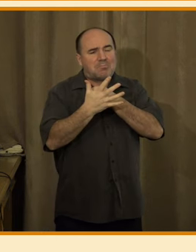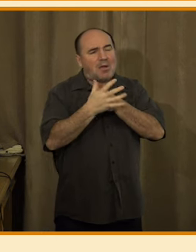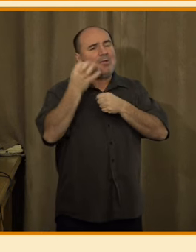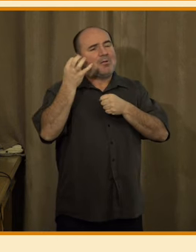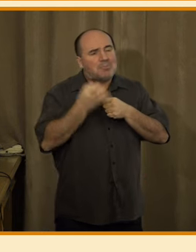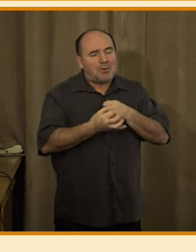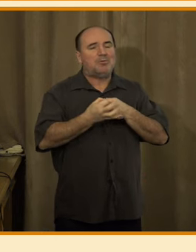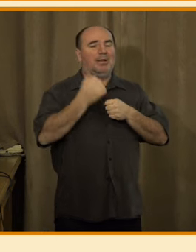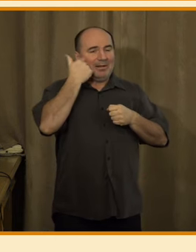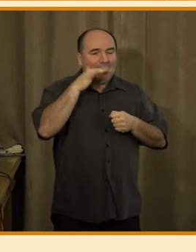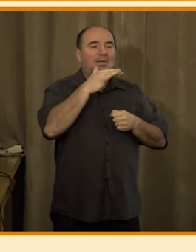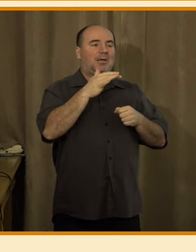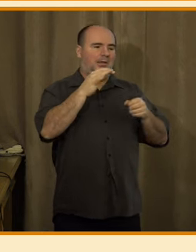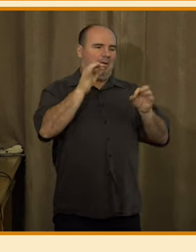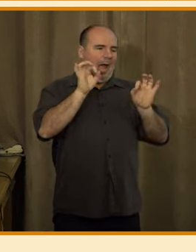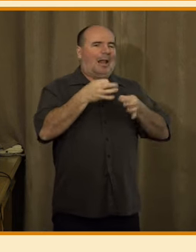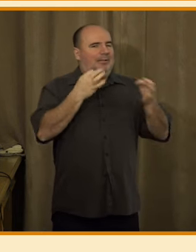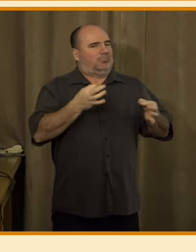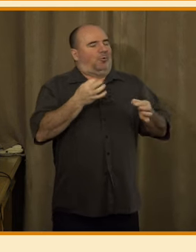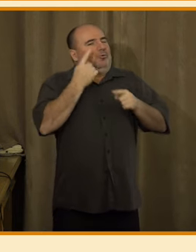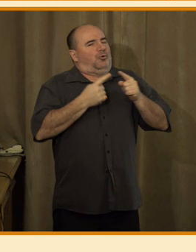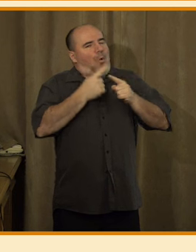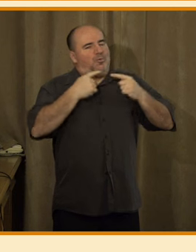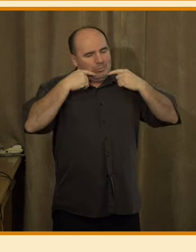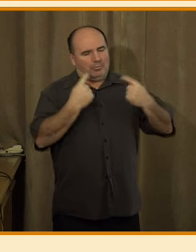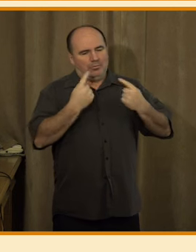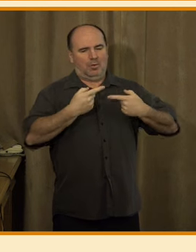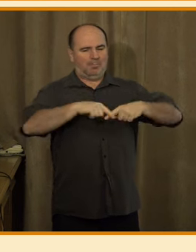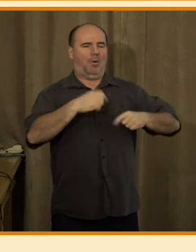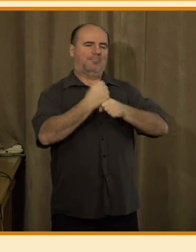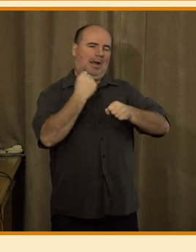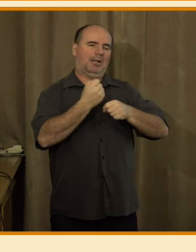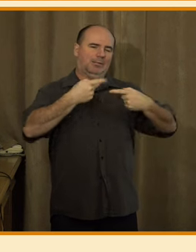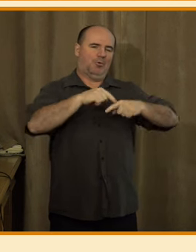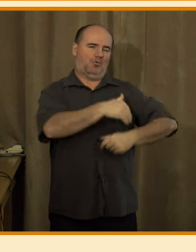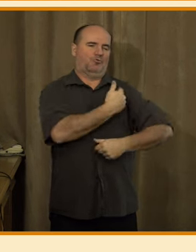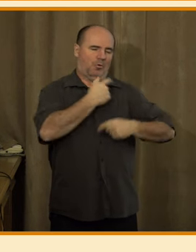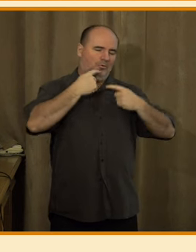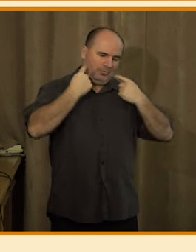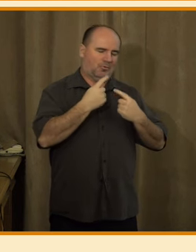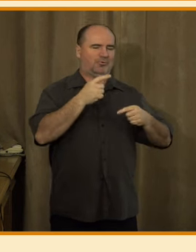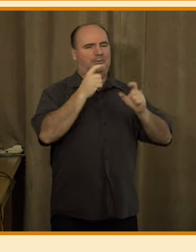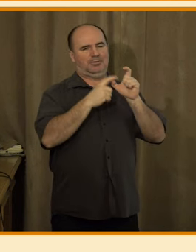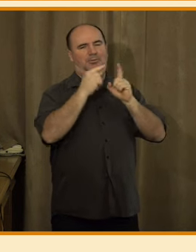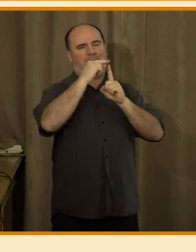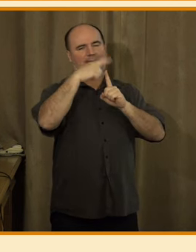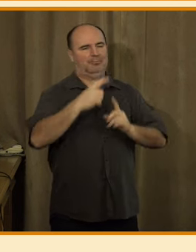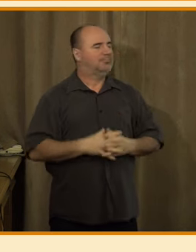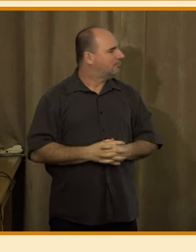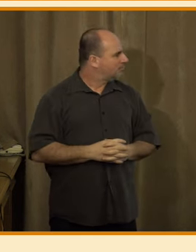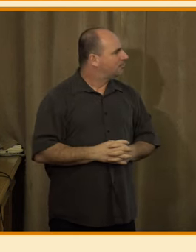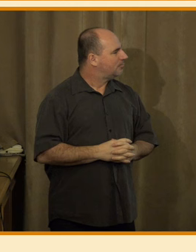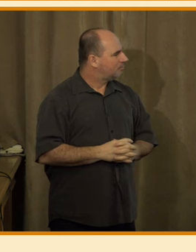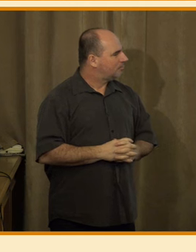vyzkoušelo v tomto smyslu využít. Tam je možná vidět, že je to takový nástroj, který postupně se stává